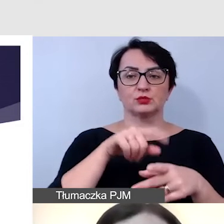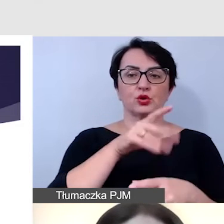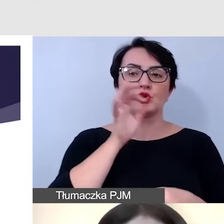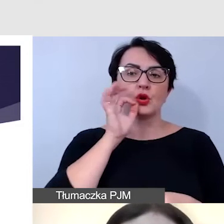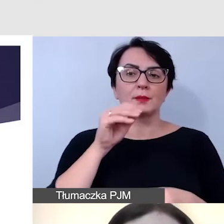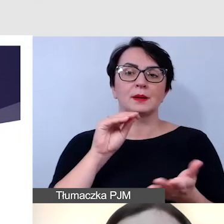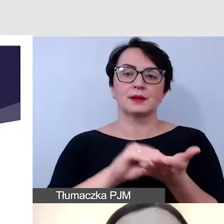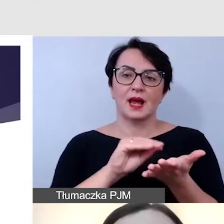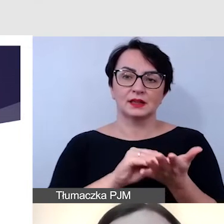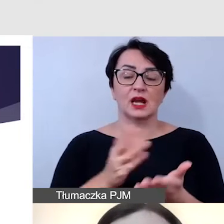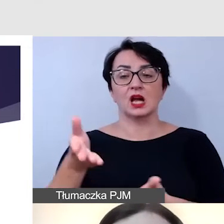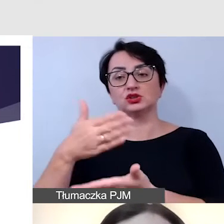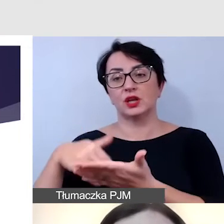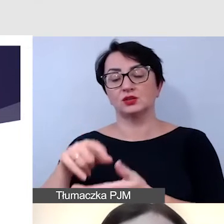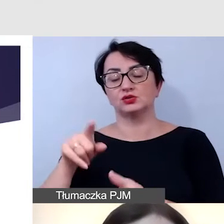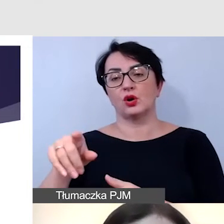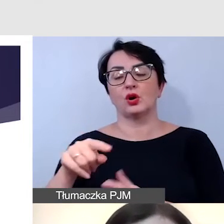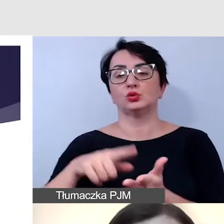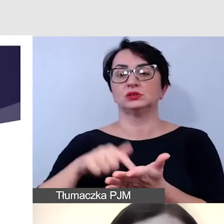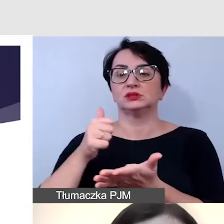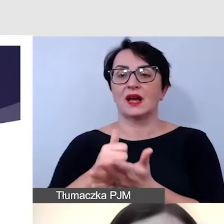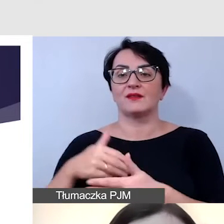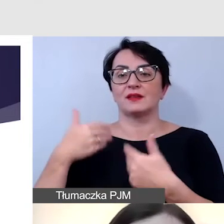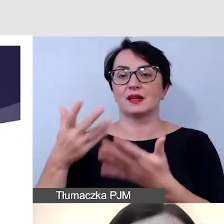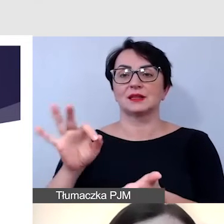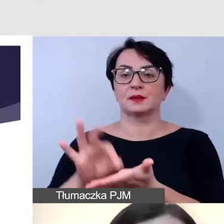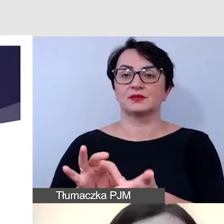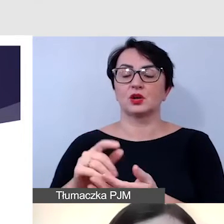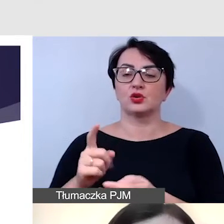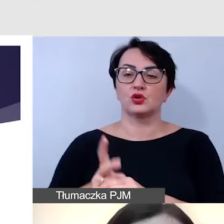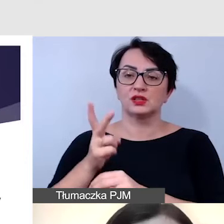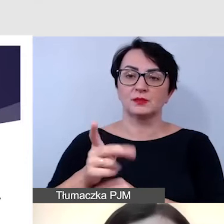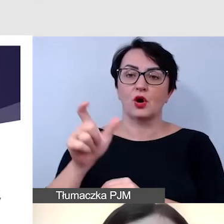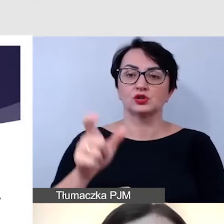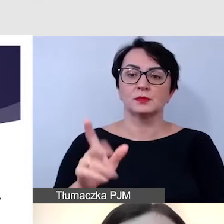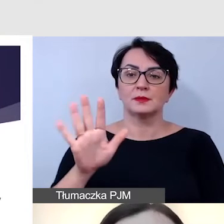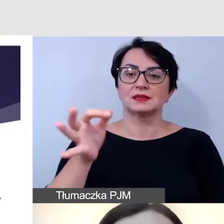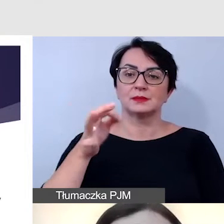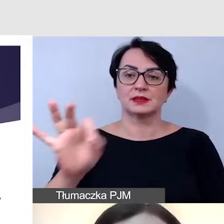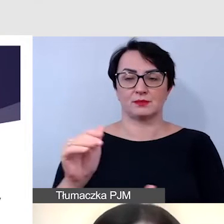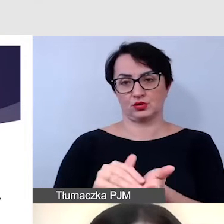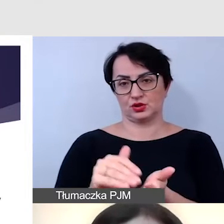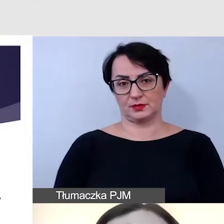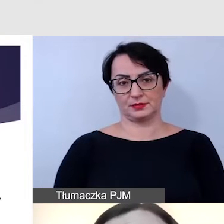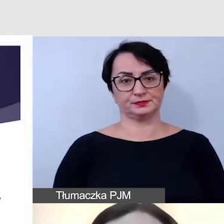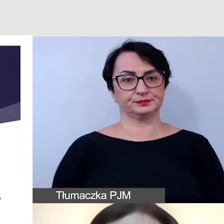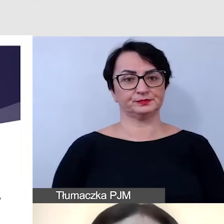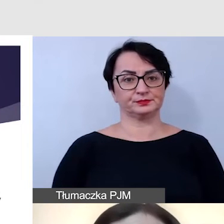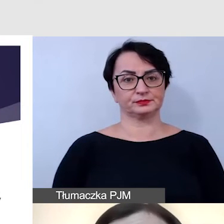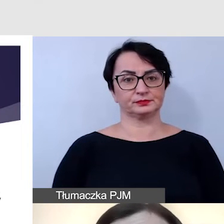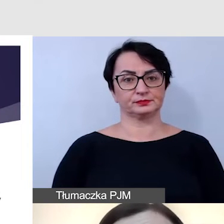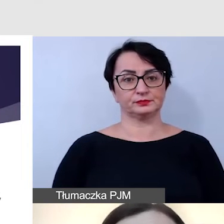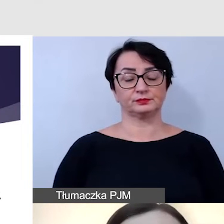już z ustawy o zapewnianiu dostępności osobom ze szczególnymi potrzebami. Kiedy już